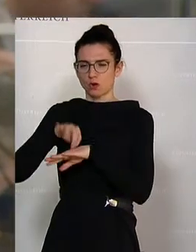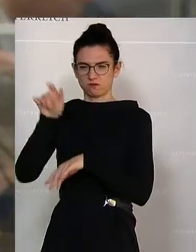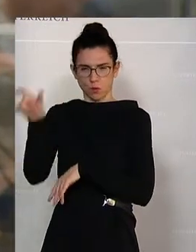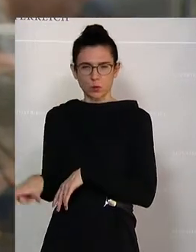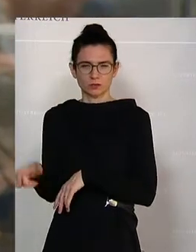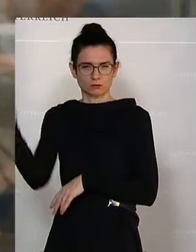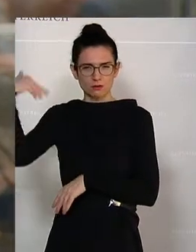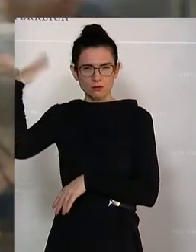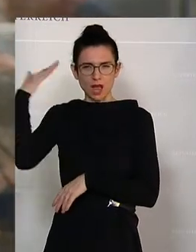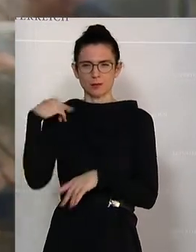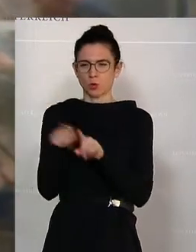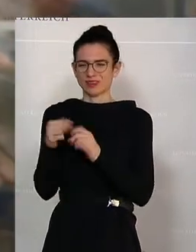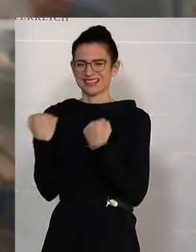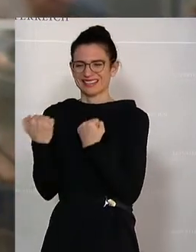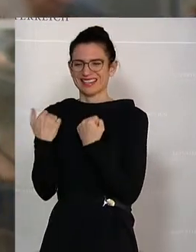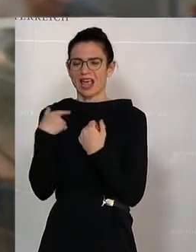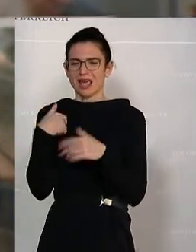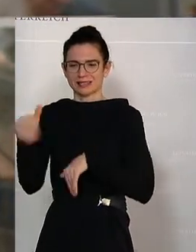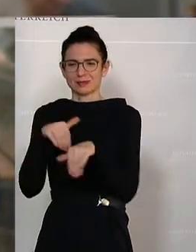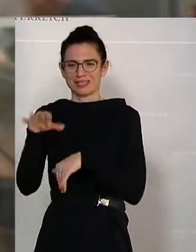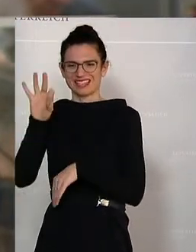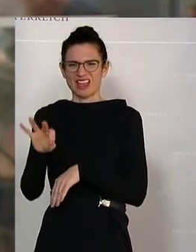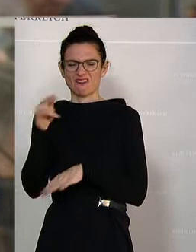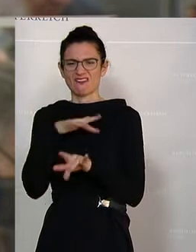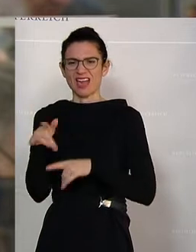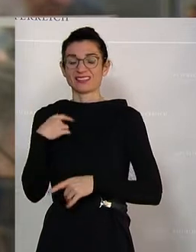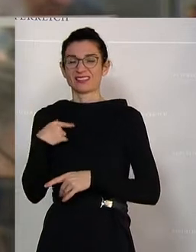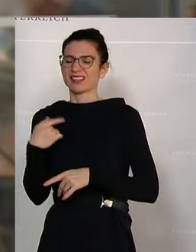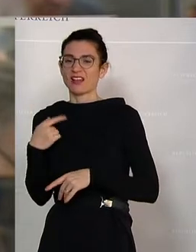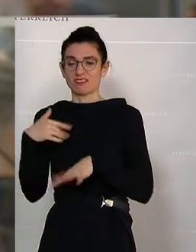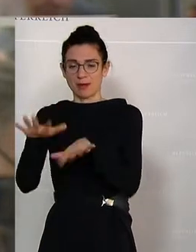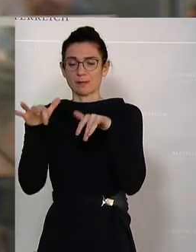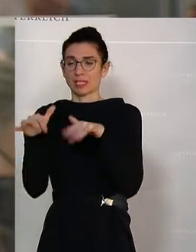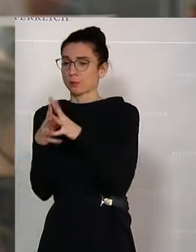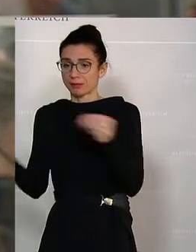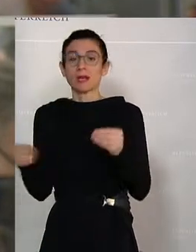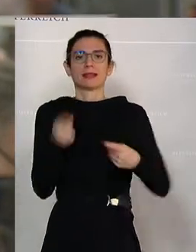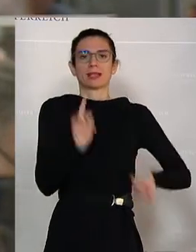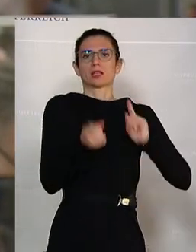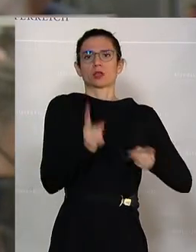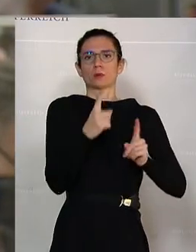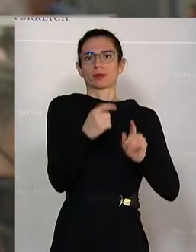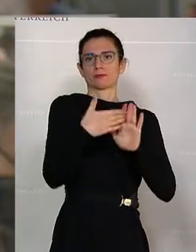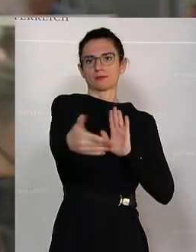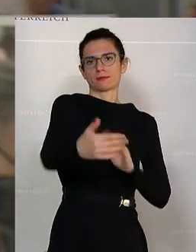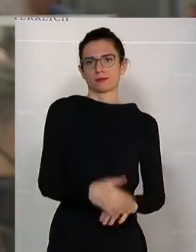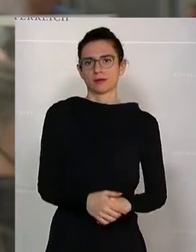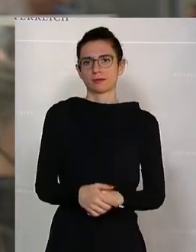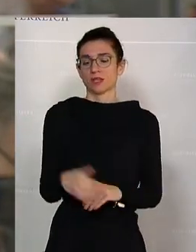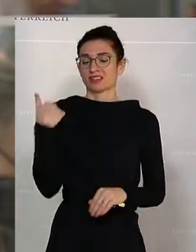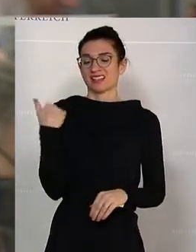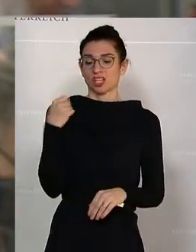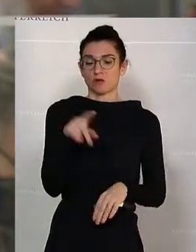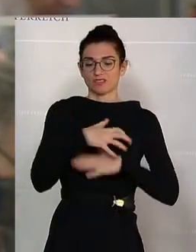Sicherheitsminister Feiti Diktatur in Österreich um. Und jetzt kommen wir weiter folgend zum Anschluss am 12.